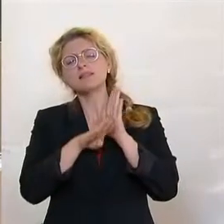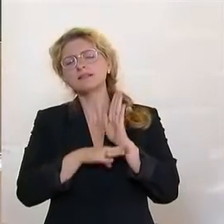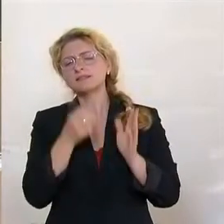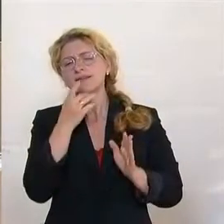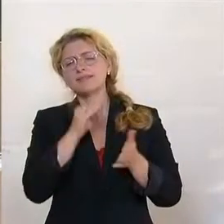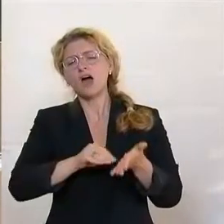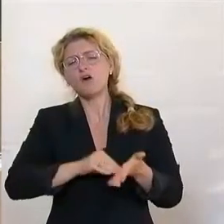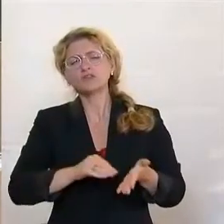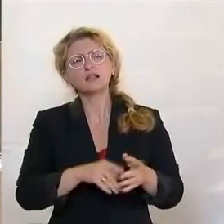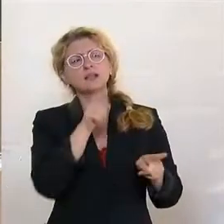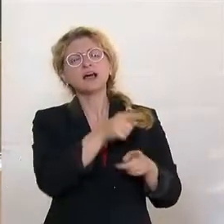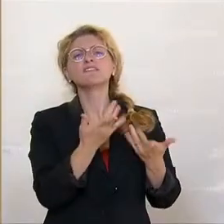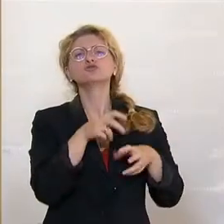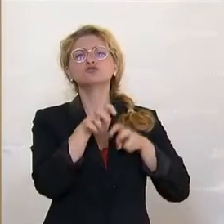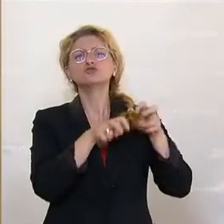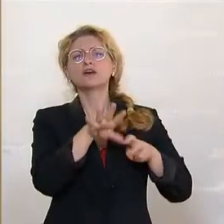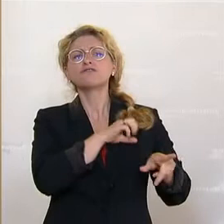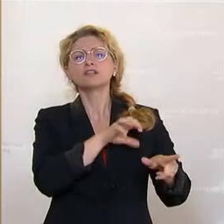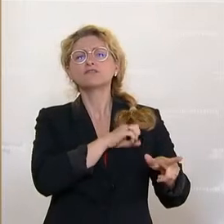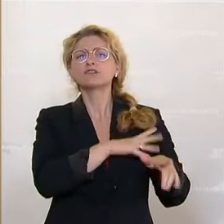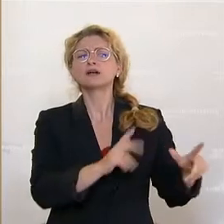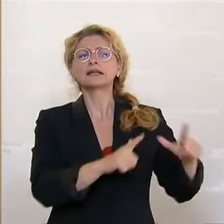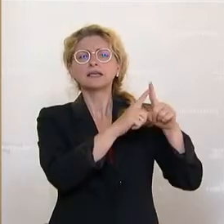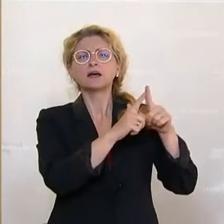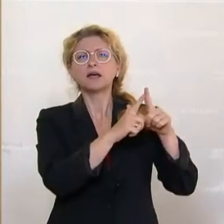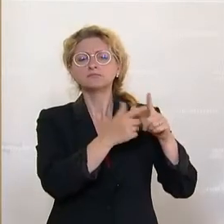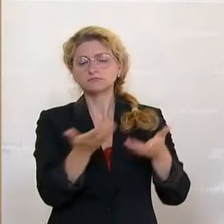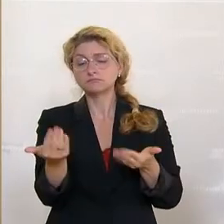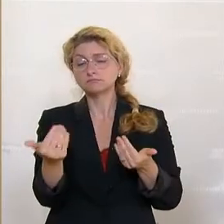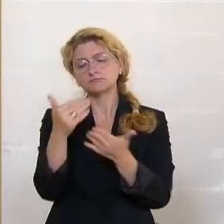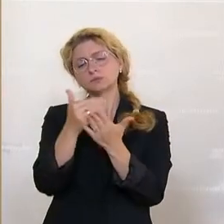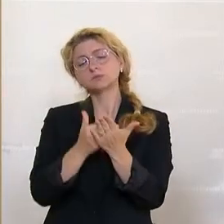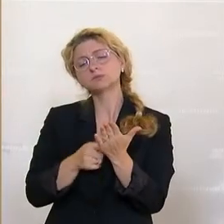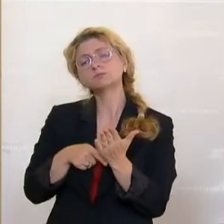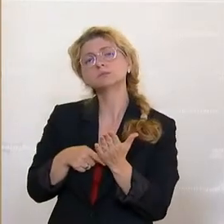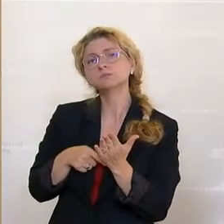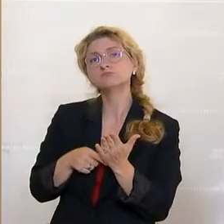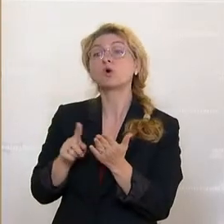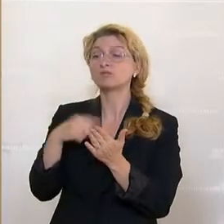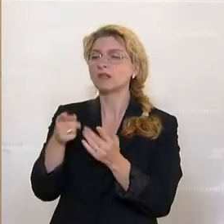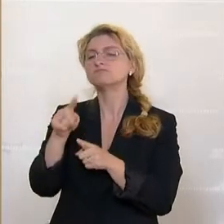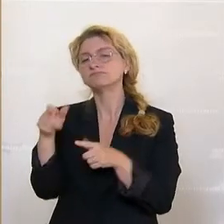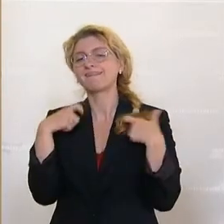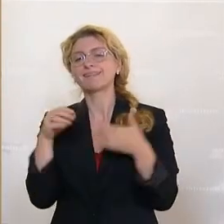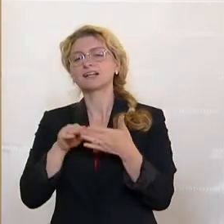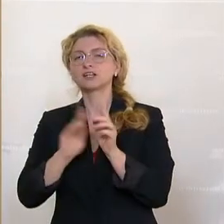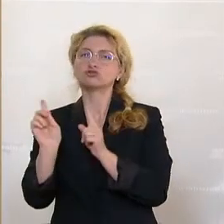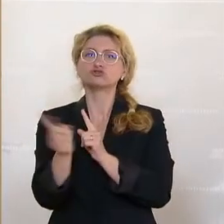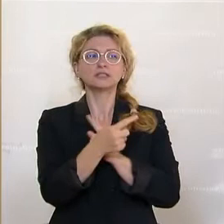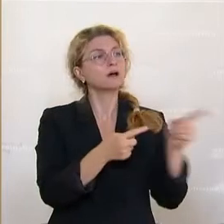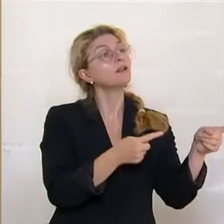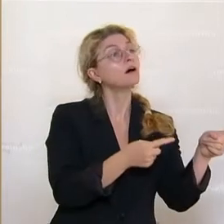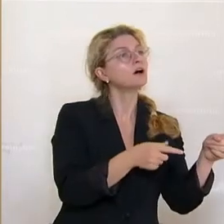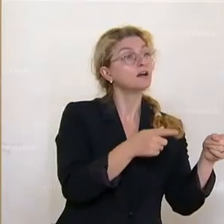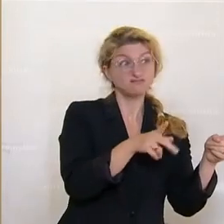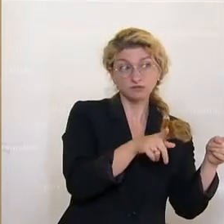den ÖVP-Generalsekretär dorthin zur Kirche, damit er Ihnen vorrechnet, was Sie alles jetzt mehr Steuern zahlen